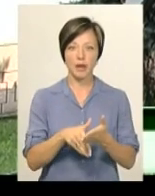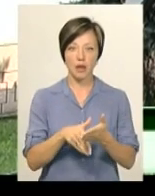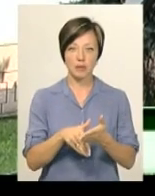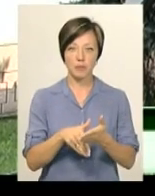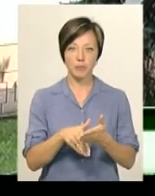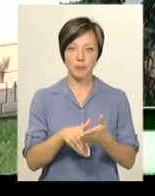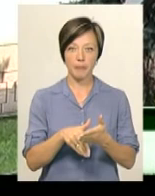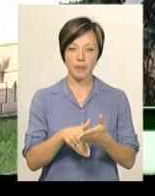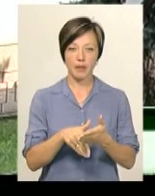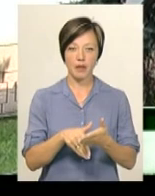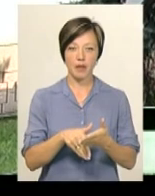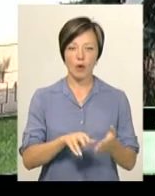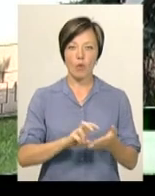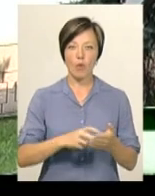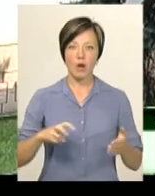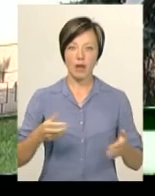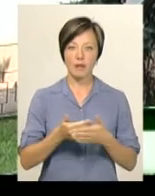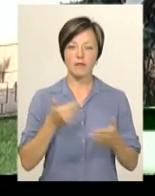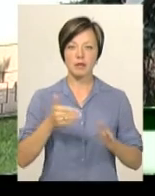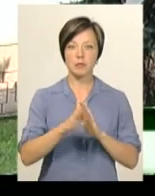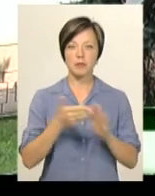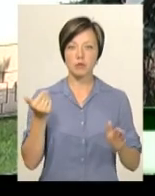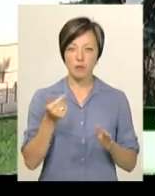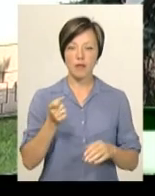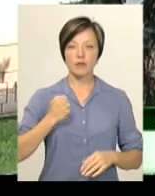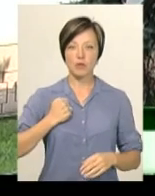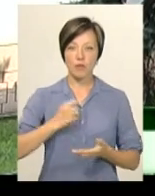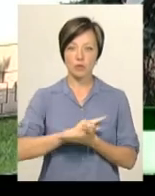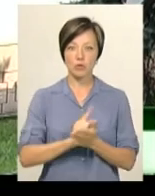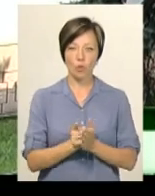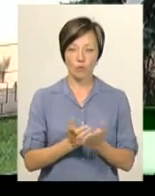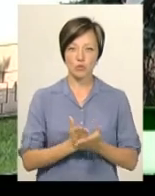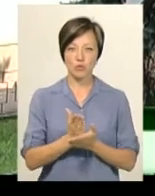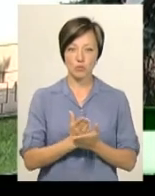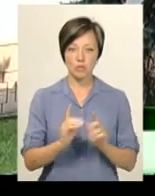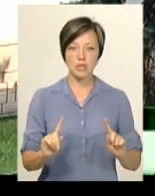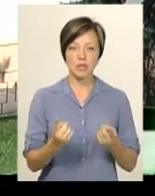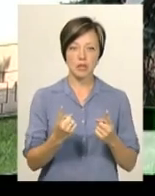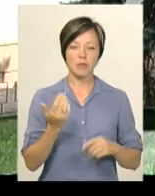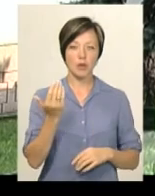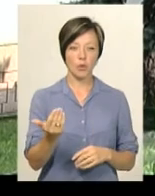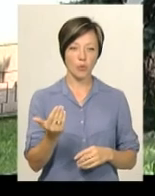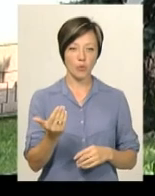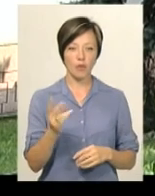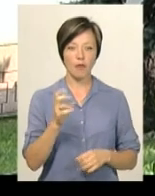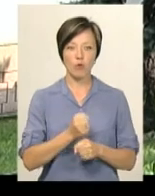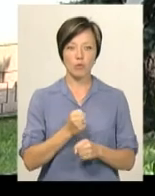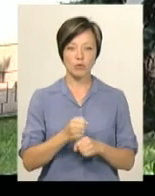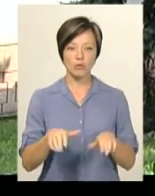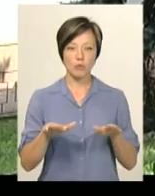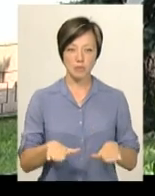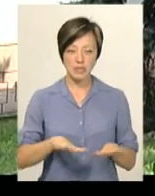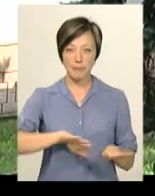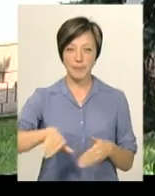від призву на військово-строкову службу. Оперативники затримали його на робочому місці